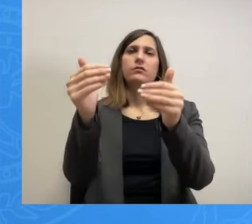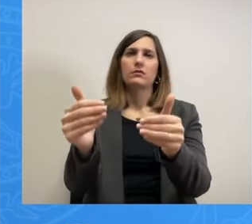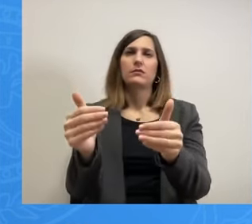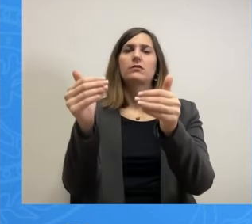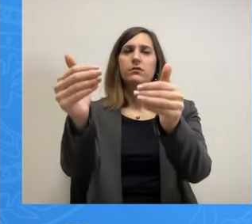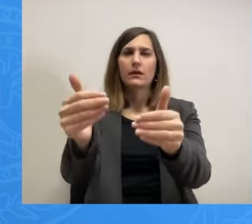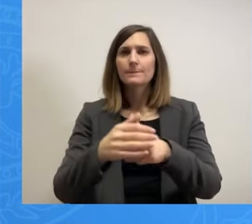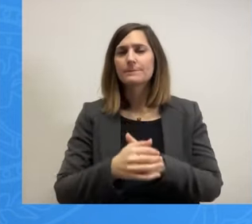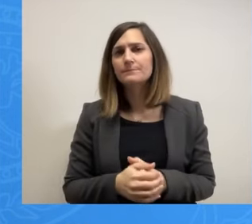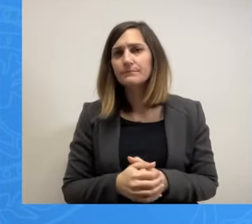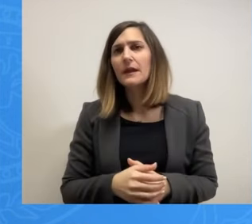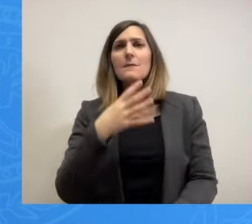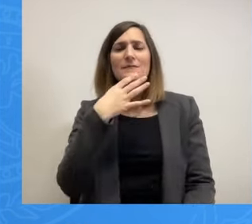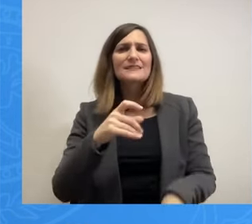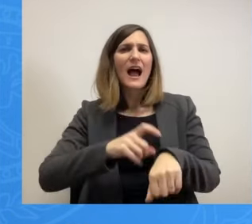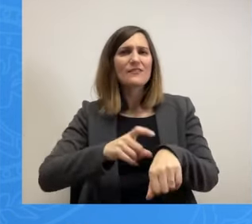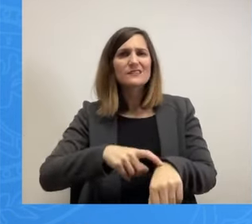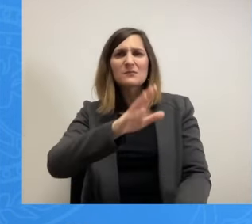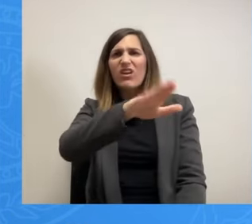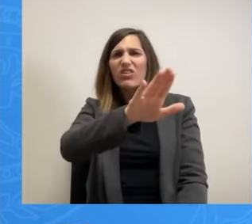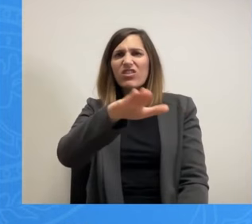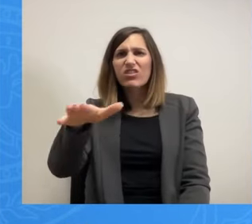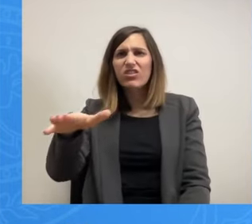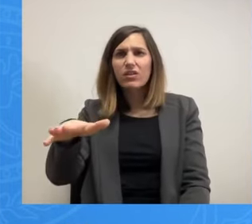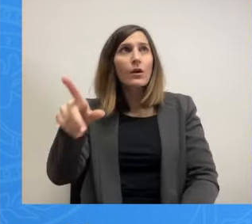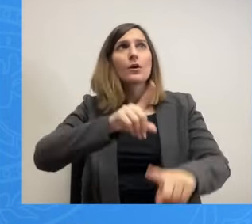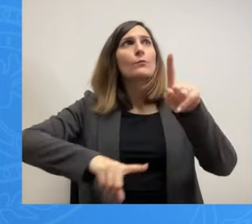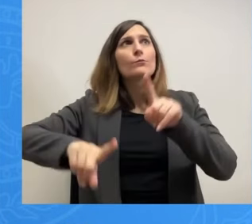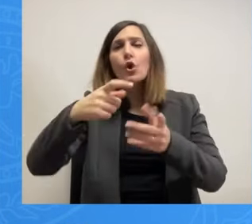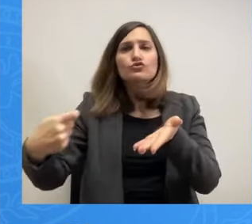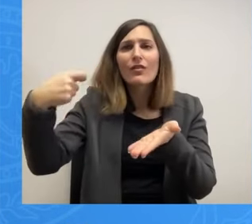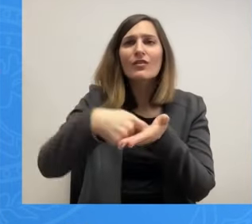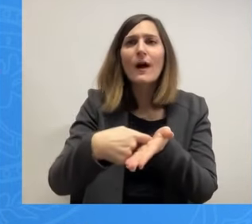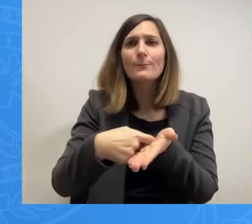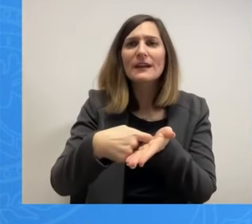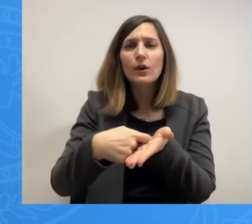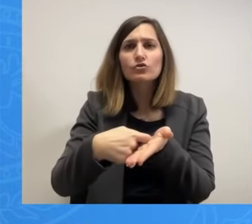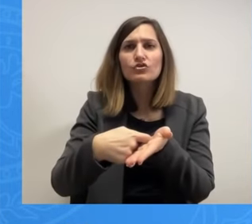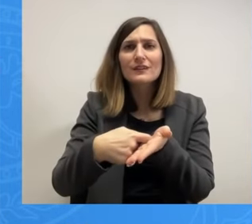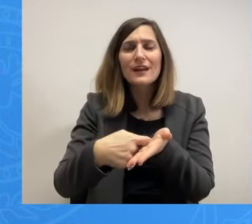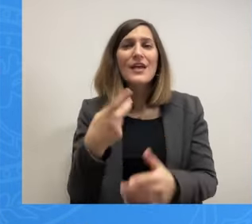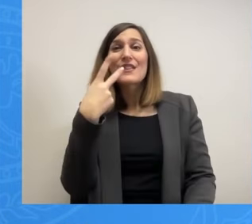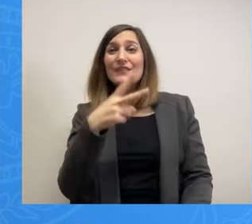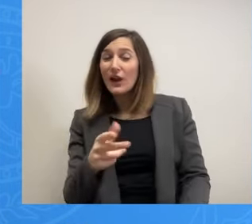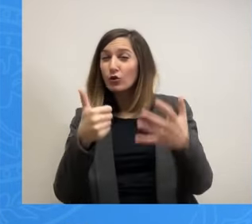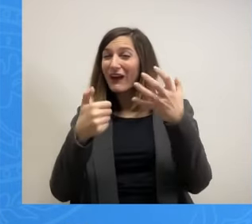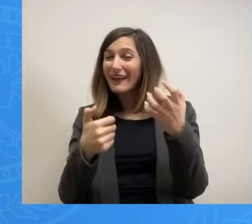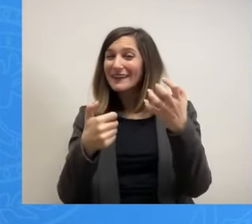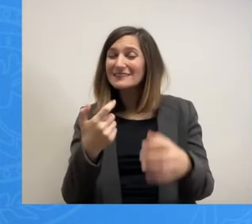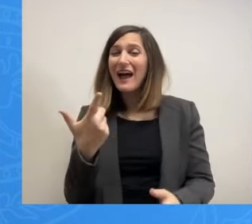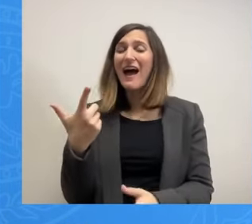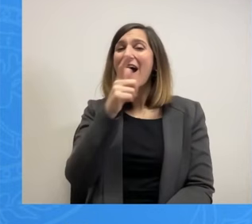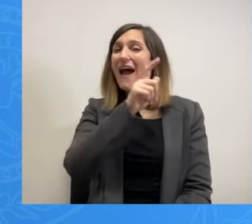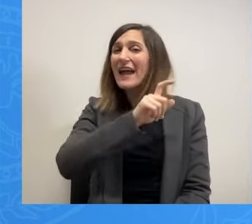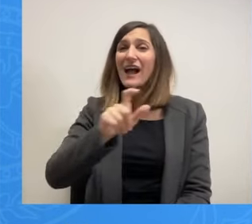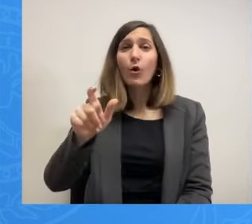υποεκτήμησης. Ποιος θα πληρώσει τα παραπάνω από τα 260 εκατομμύρια συνολικά